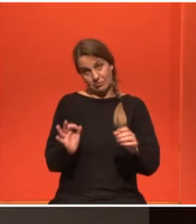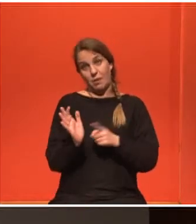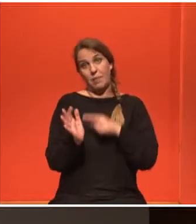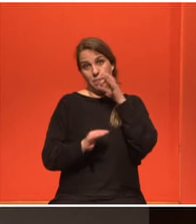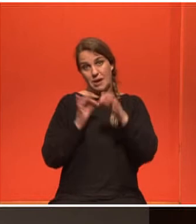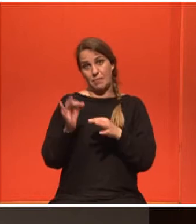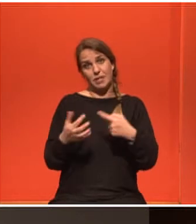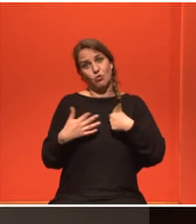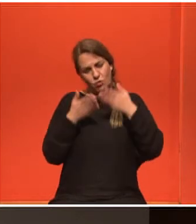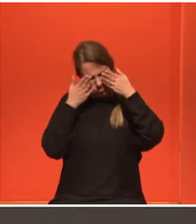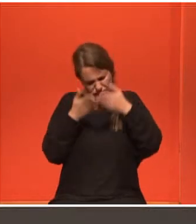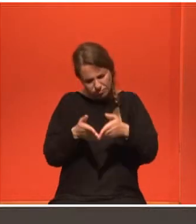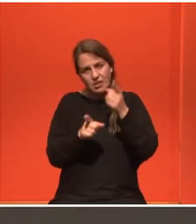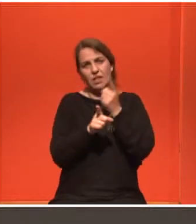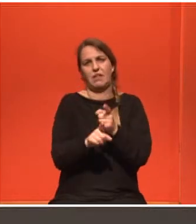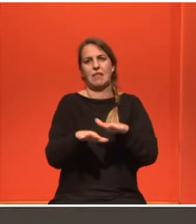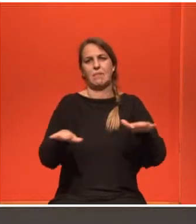Ασχολούμαι και με τα παιδιά πάρα πολύ.